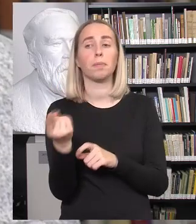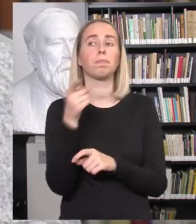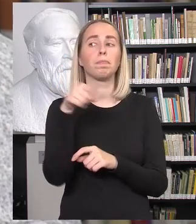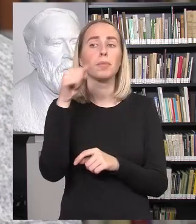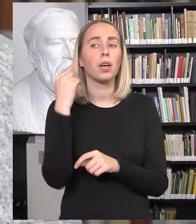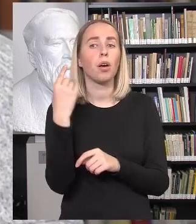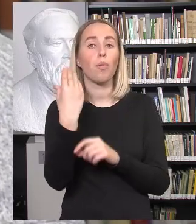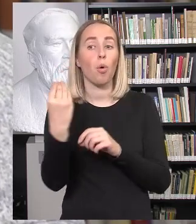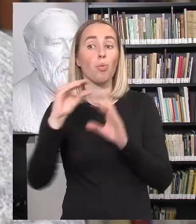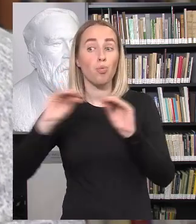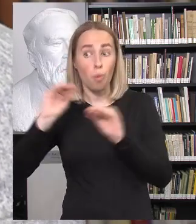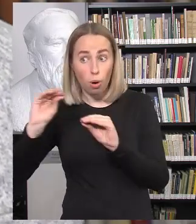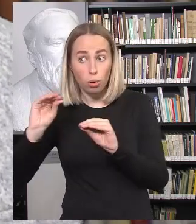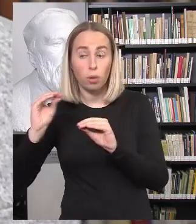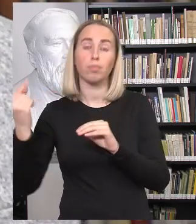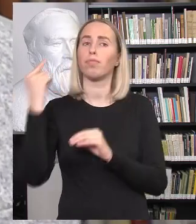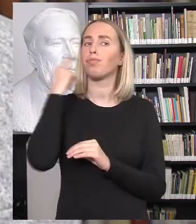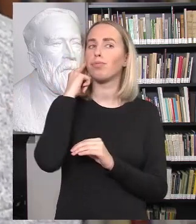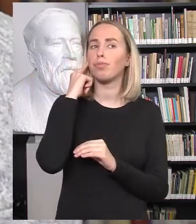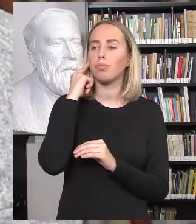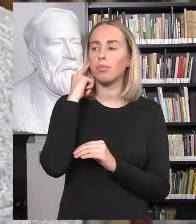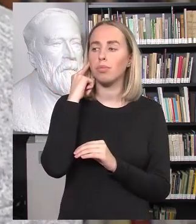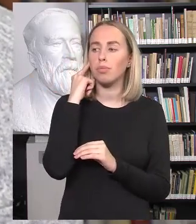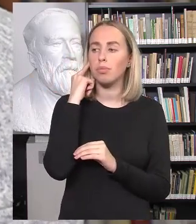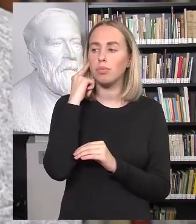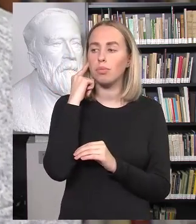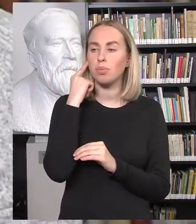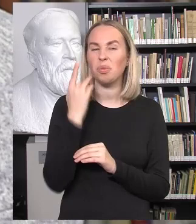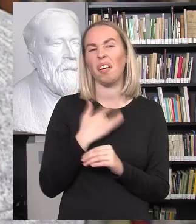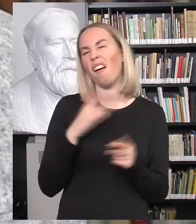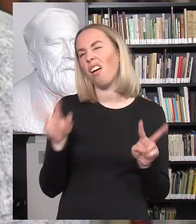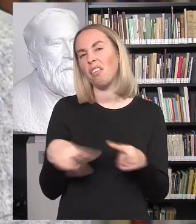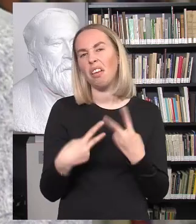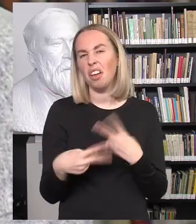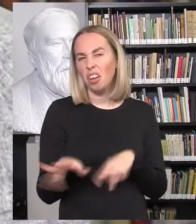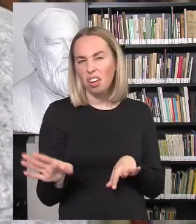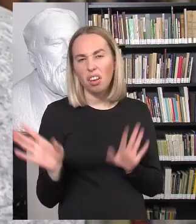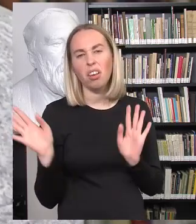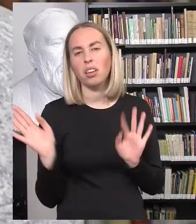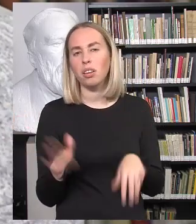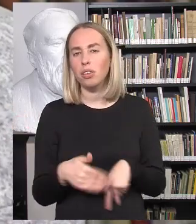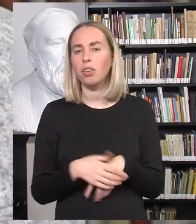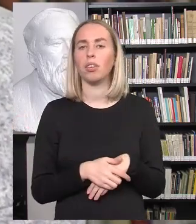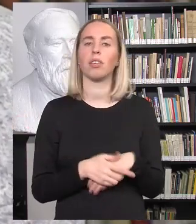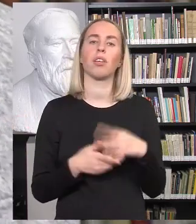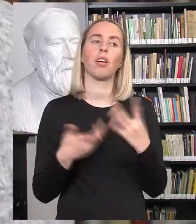išgirsta iš savo mokyklų, kad, bet gal nereikia, mes kaip ir